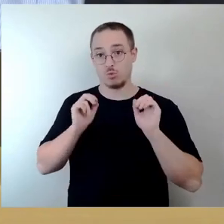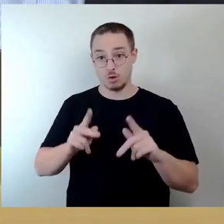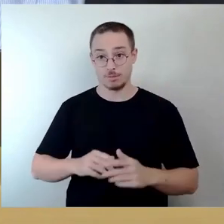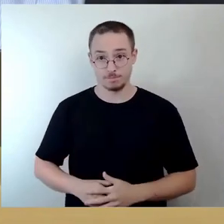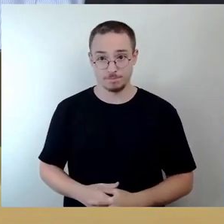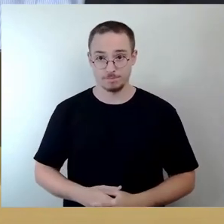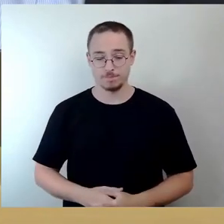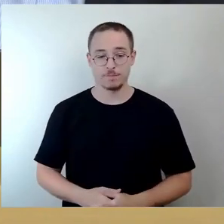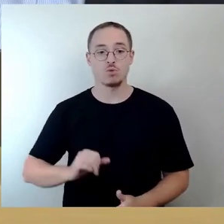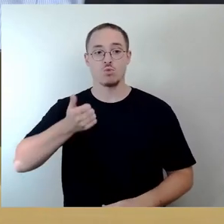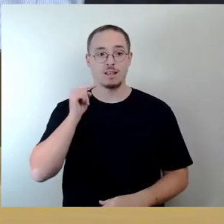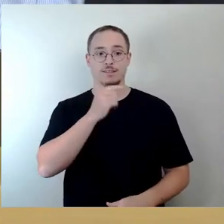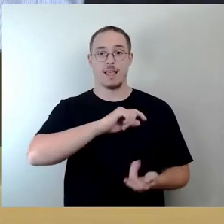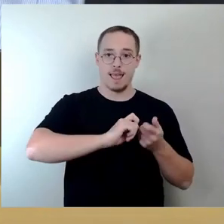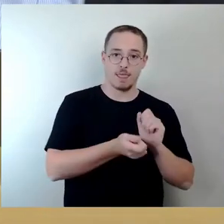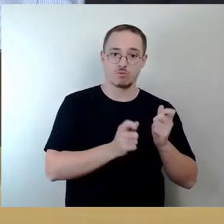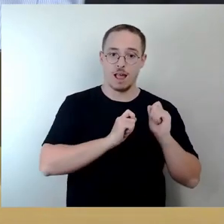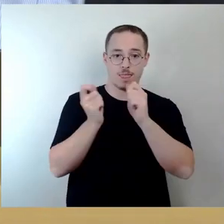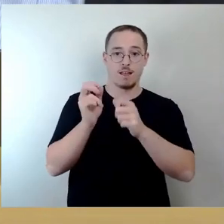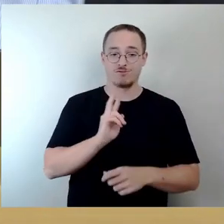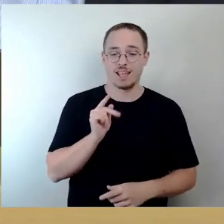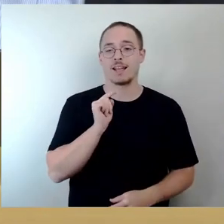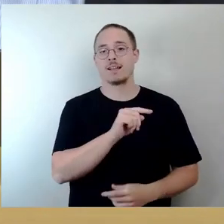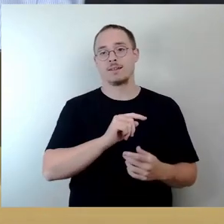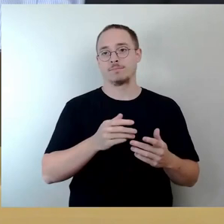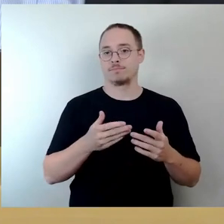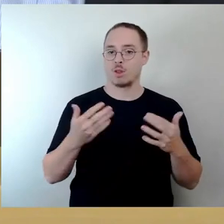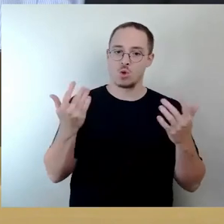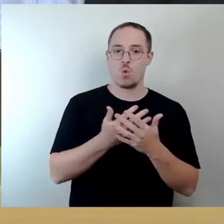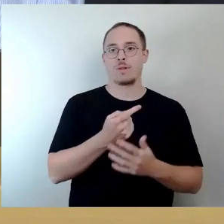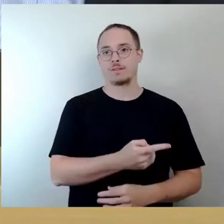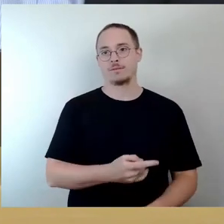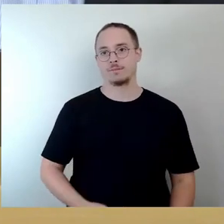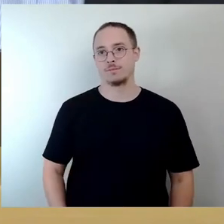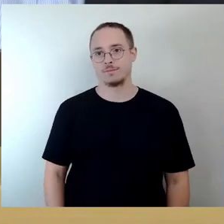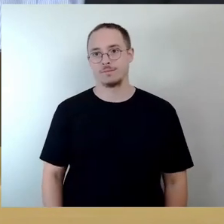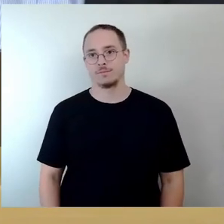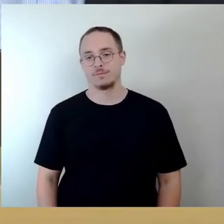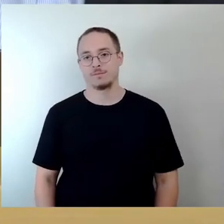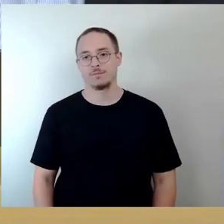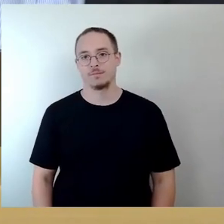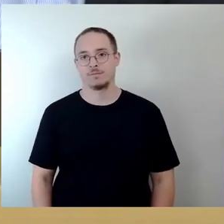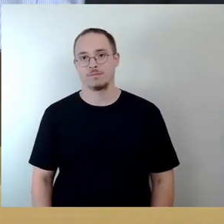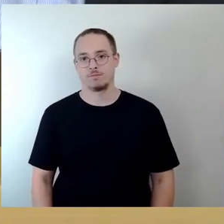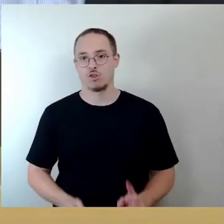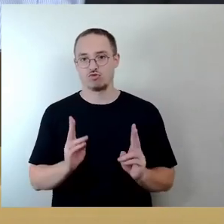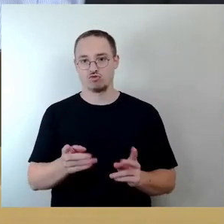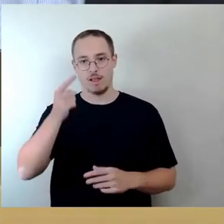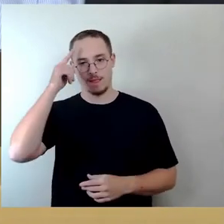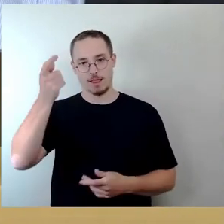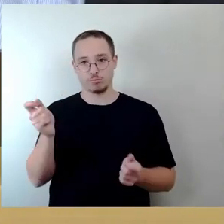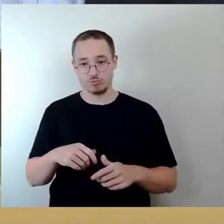90 die Grünen. Der Stadtrat beschließt die Entgeltordnung zum 1.8.2024 entsprechend